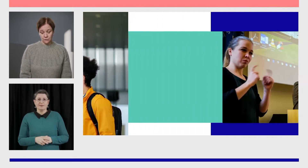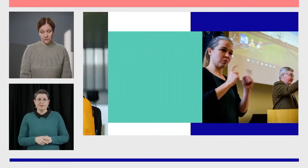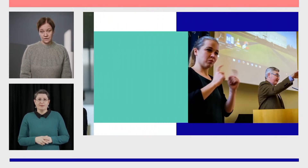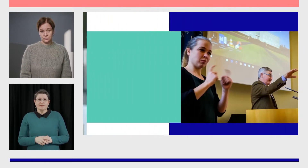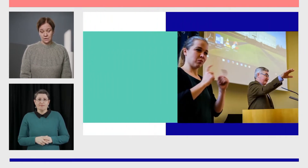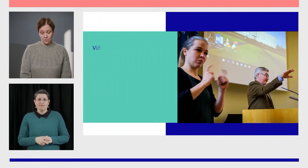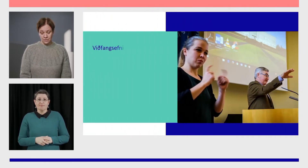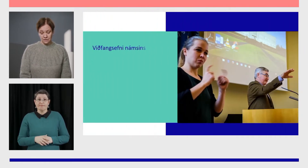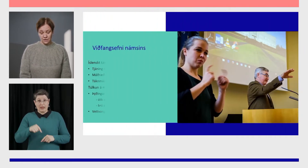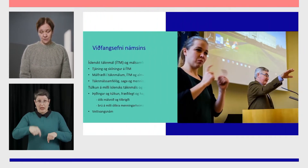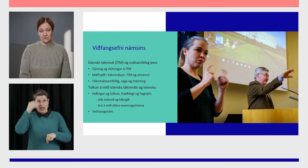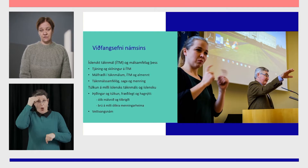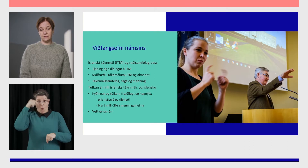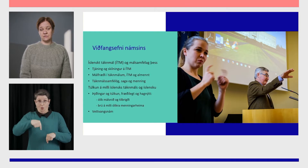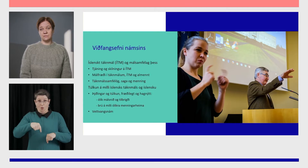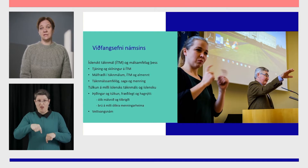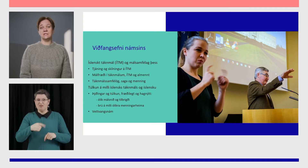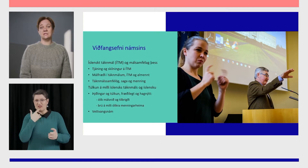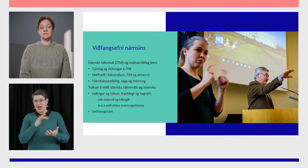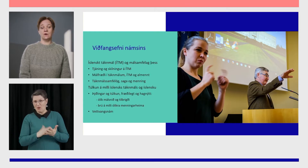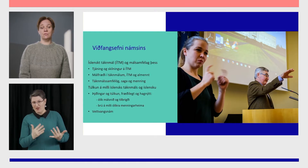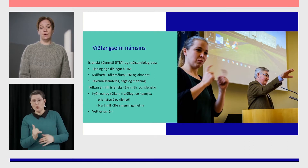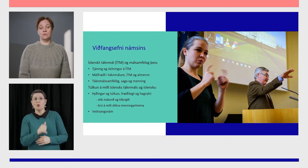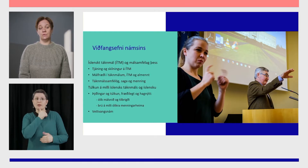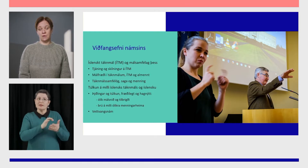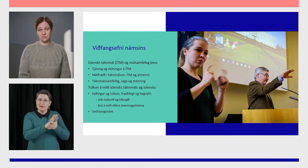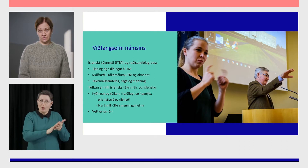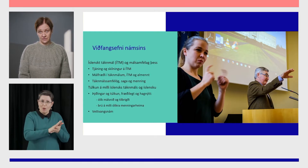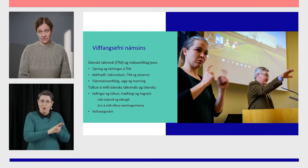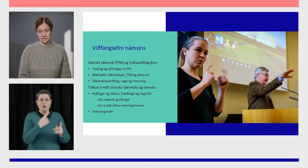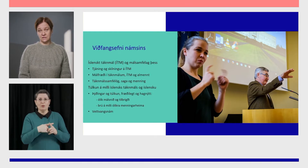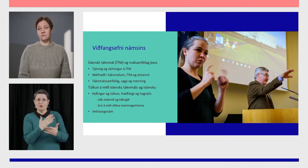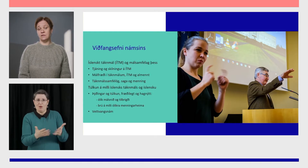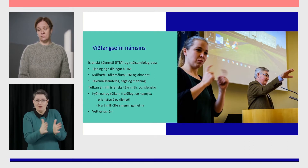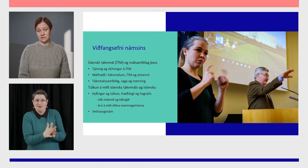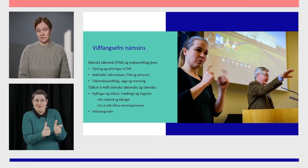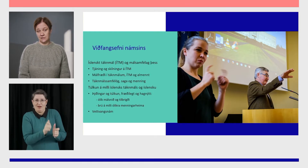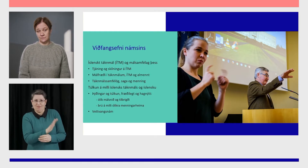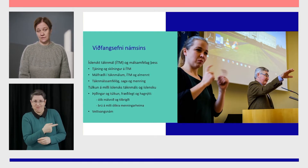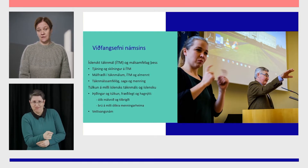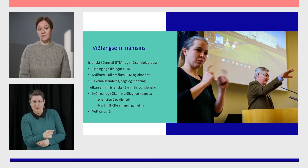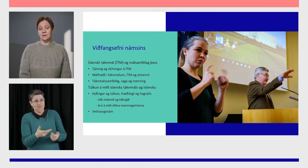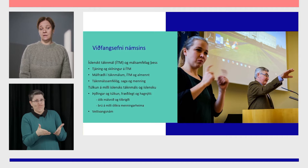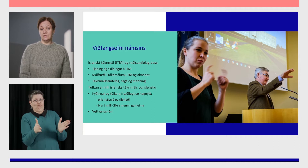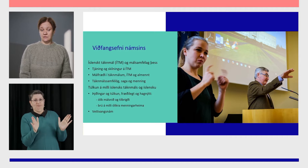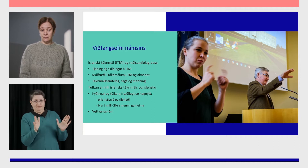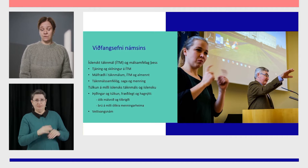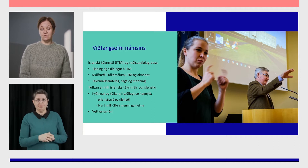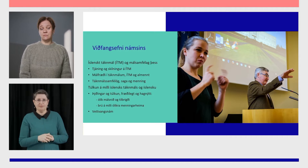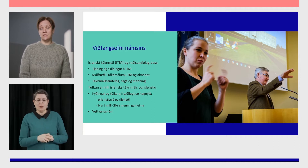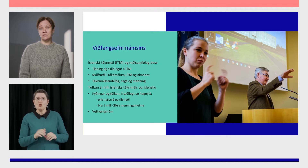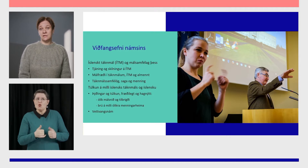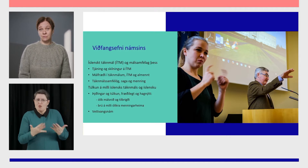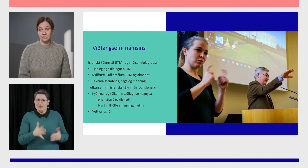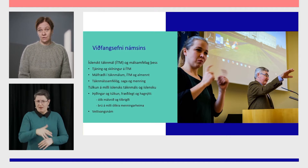Nú í þessu námi þá er viðfangsefnið Íslands tækmál og mál samfélag þess í víðum skilningi. Það er